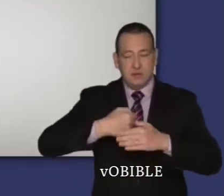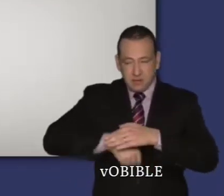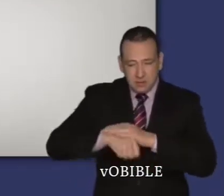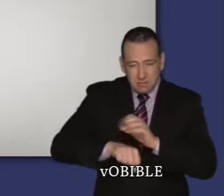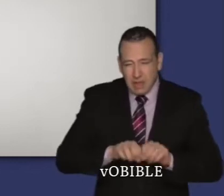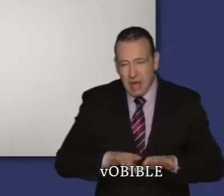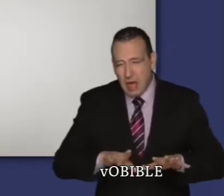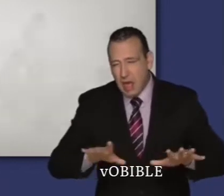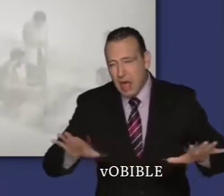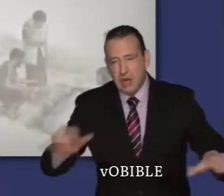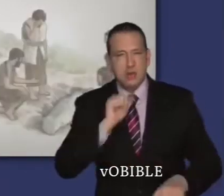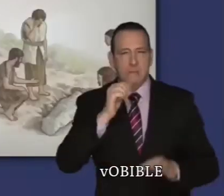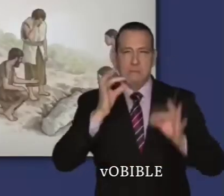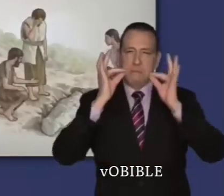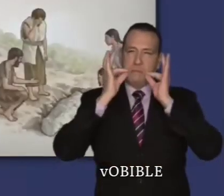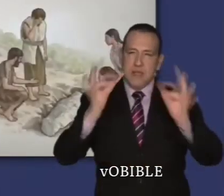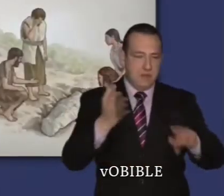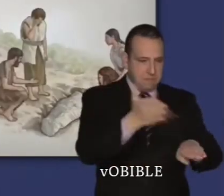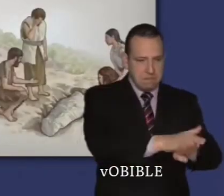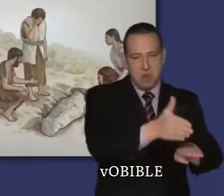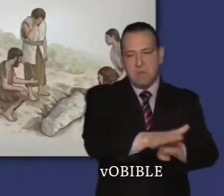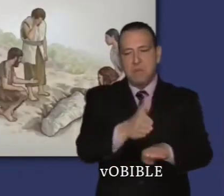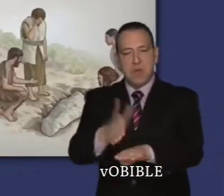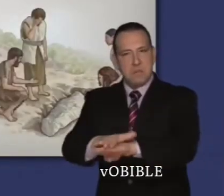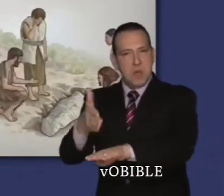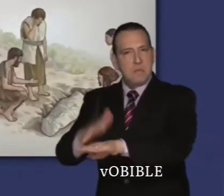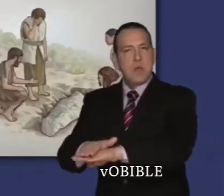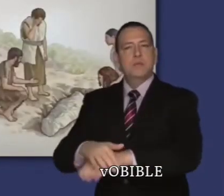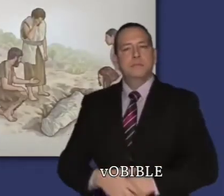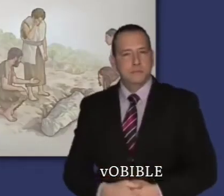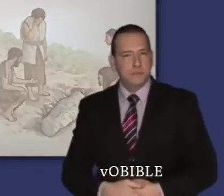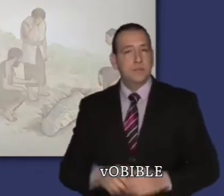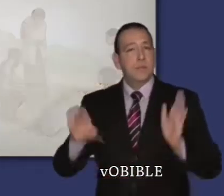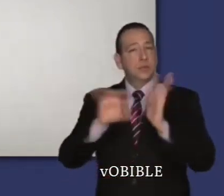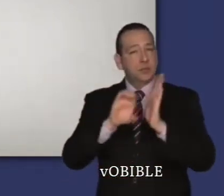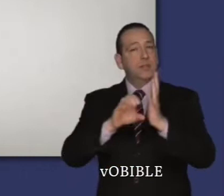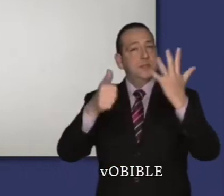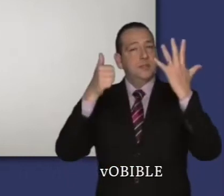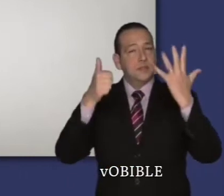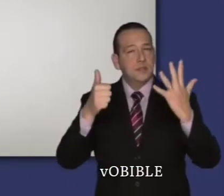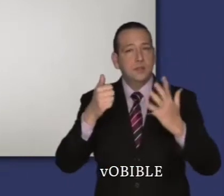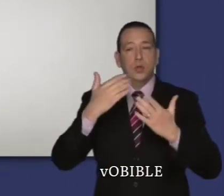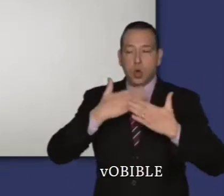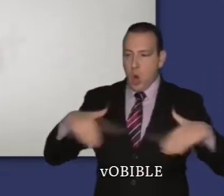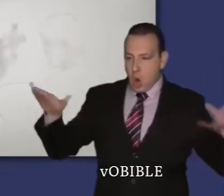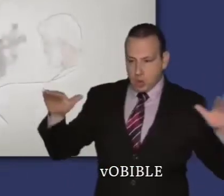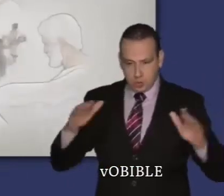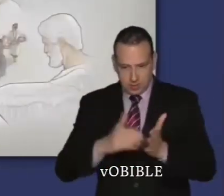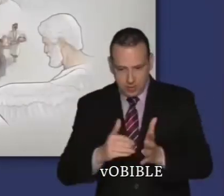désobéissance et fait ainsi entrer le péché et la mort dans la famille humaine. Dans le chapitre 6,